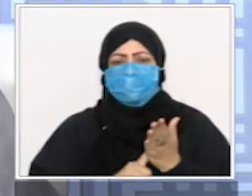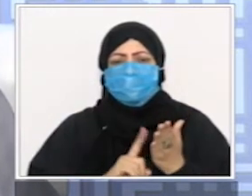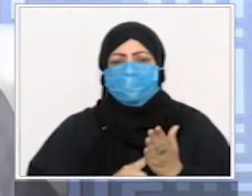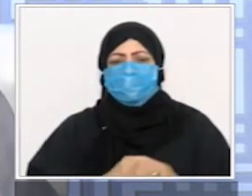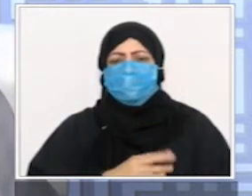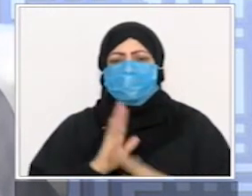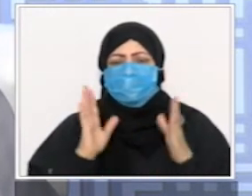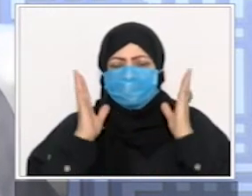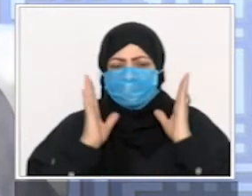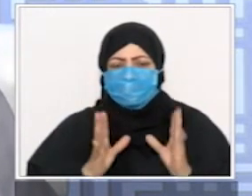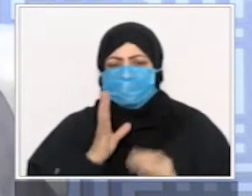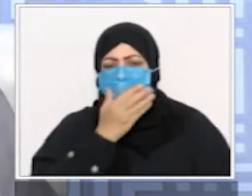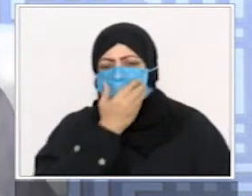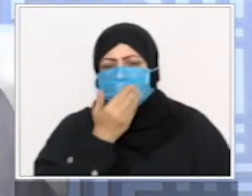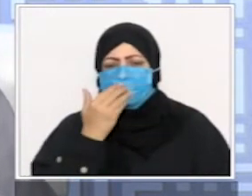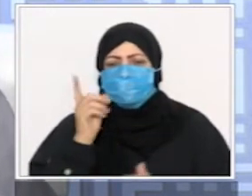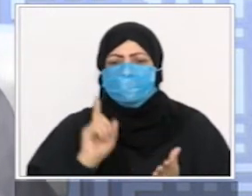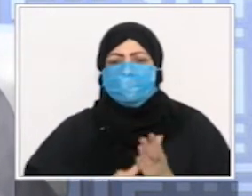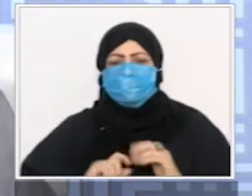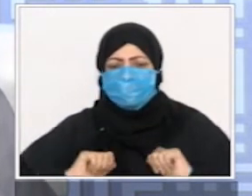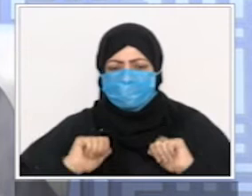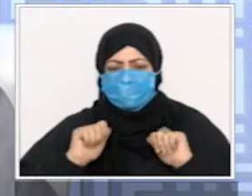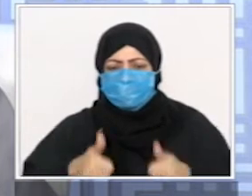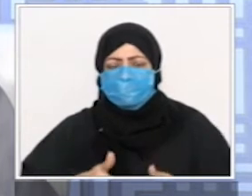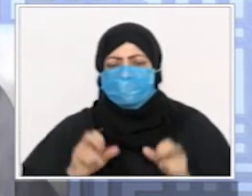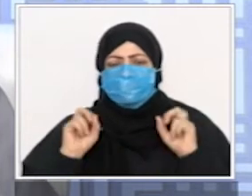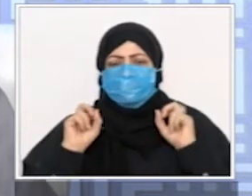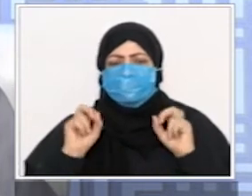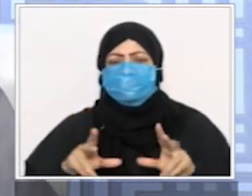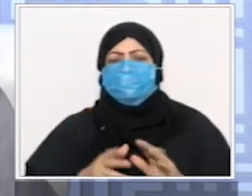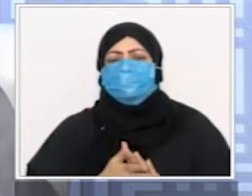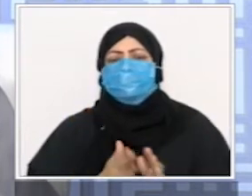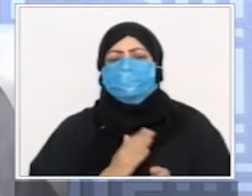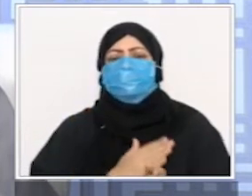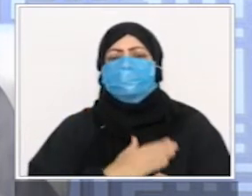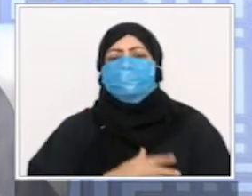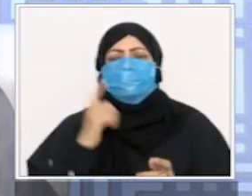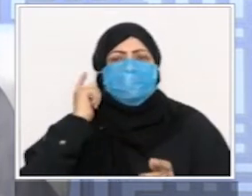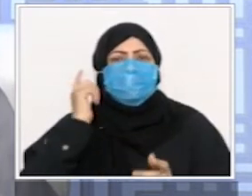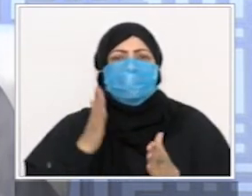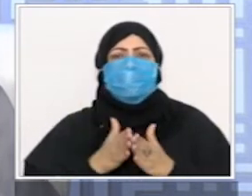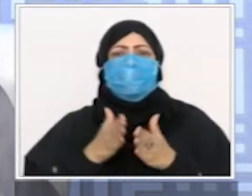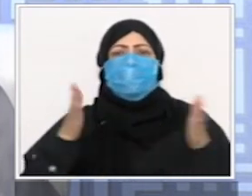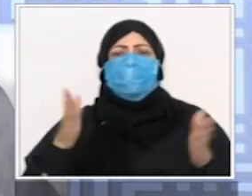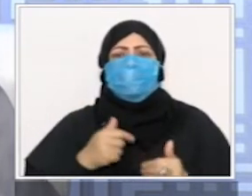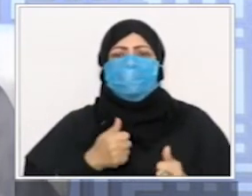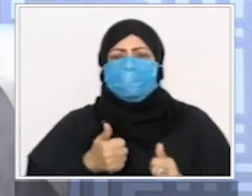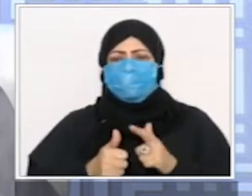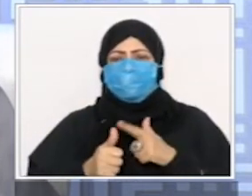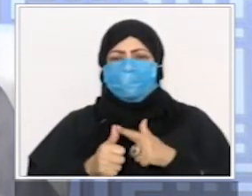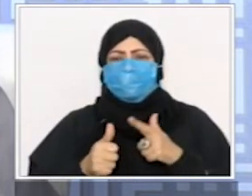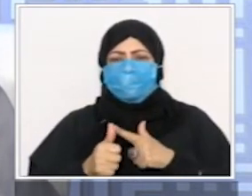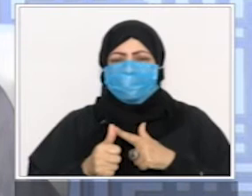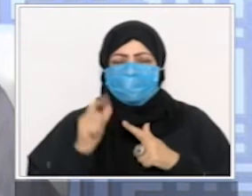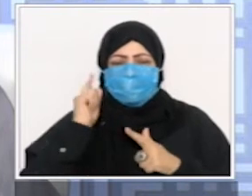يؤذنون الأذان الأول قبل وقته قبل دخول وقته قبل دخول وقت الفجر أما الآذان